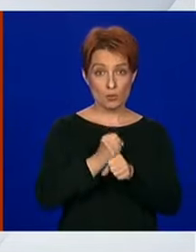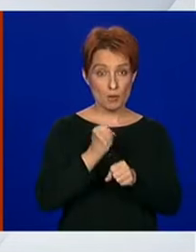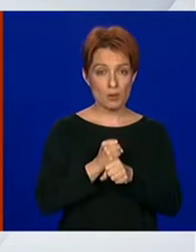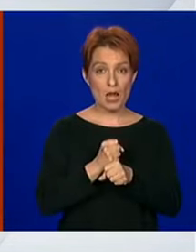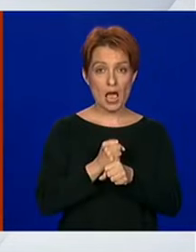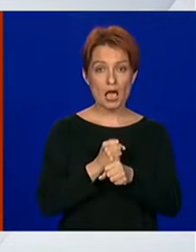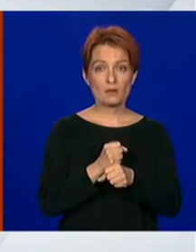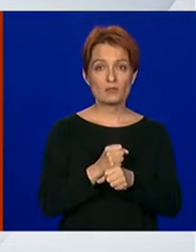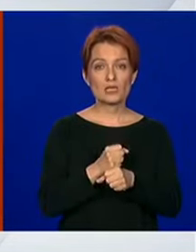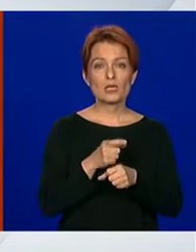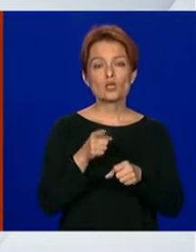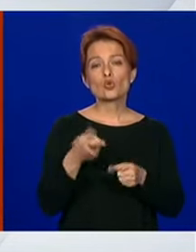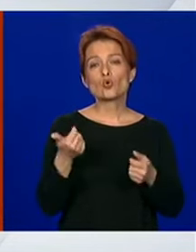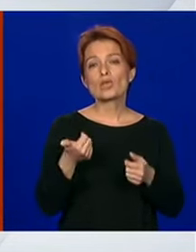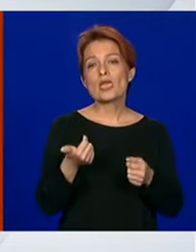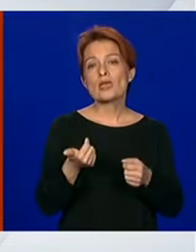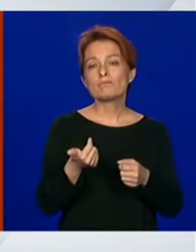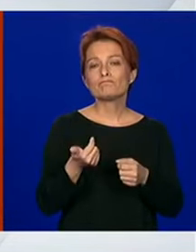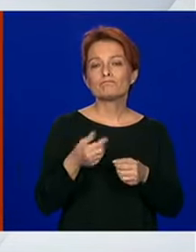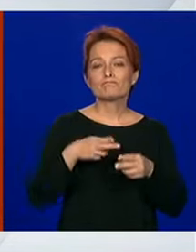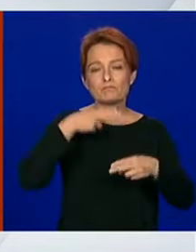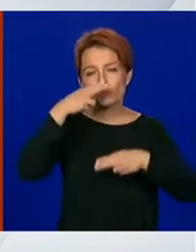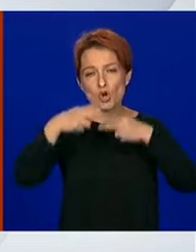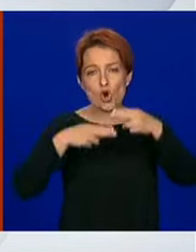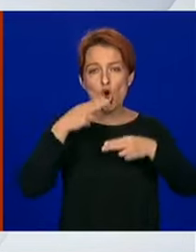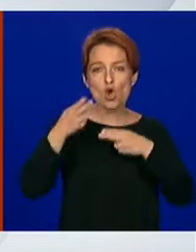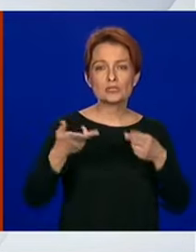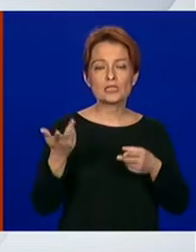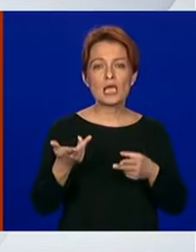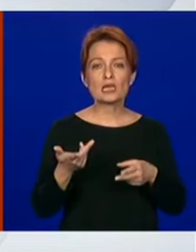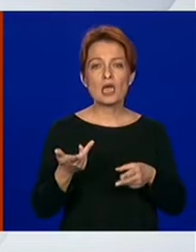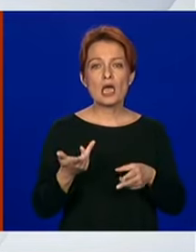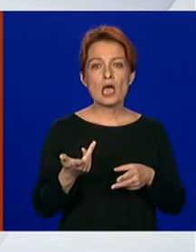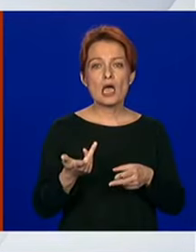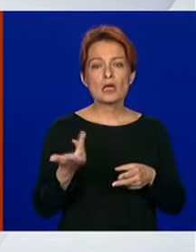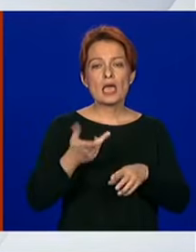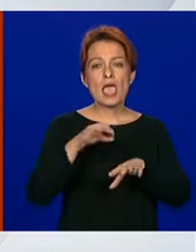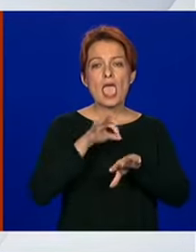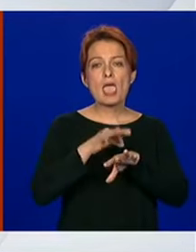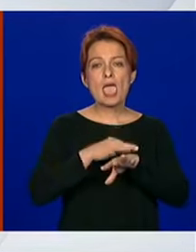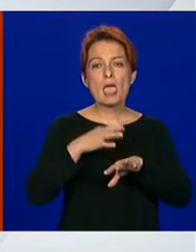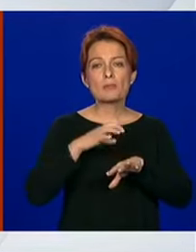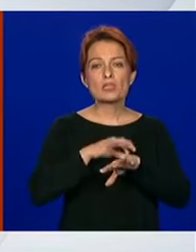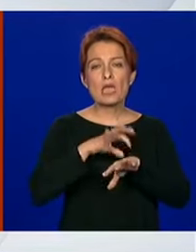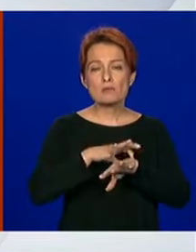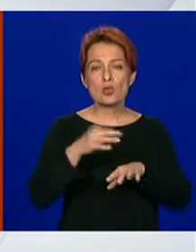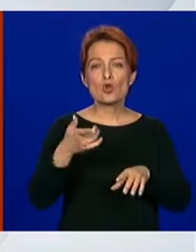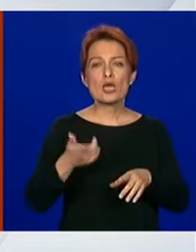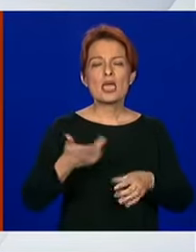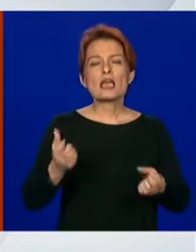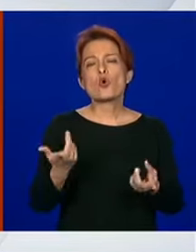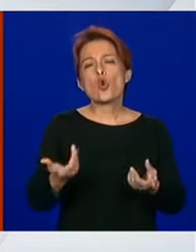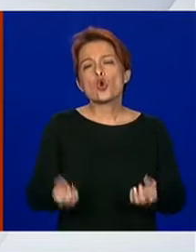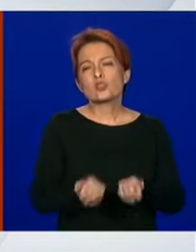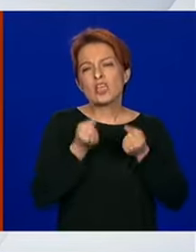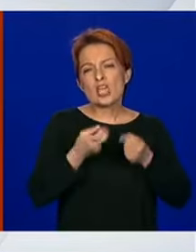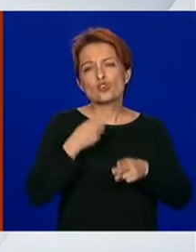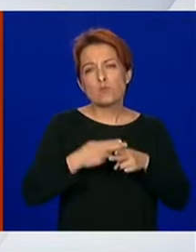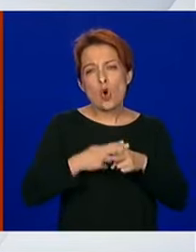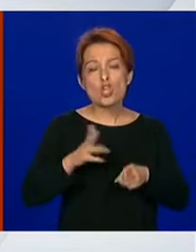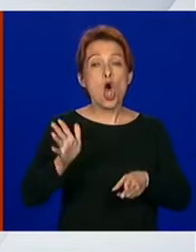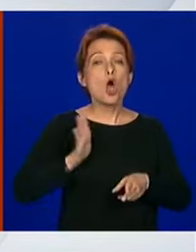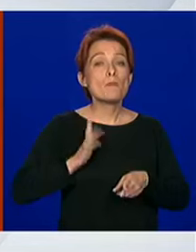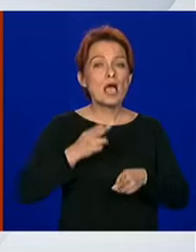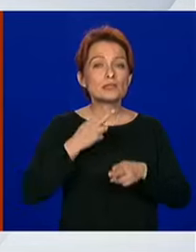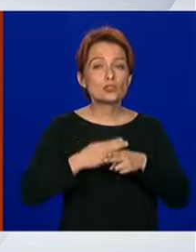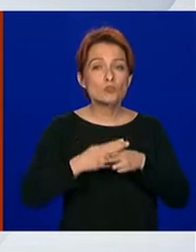epidemiološka procjena koja se bazira na težini bolesti, na opasnosti od bolesti, na transmisiji